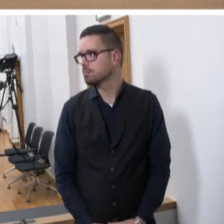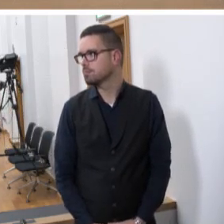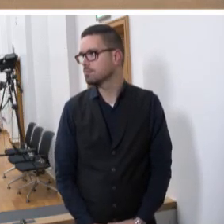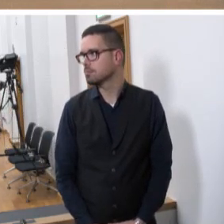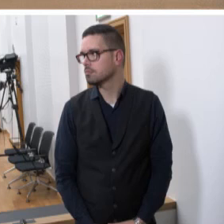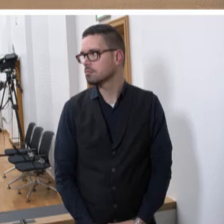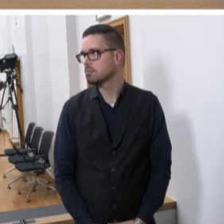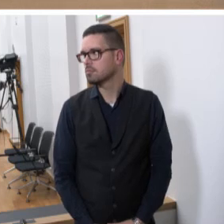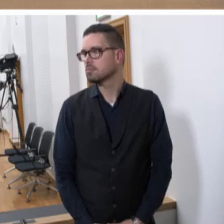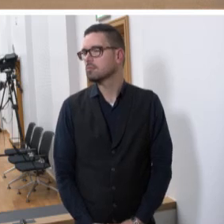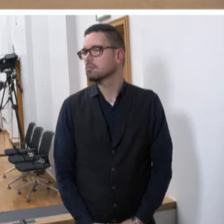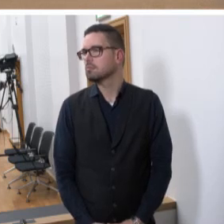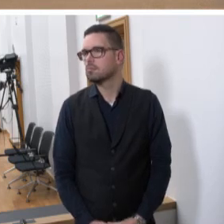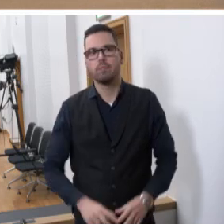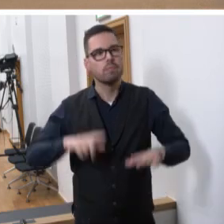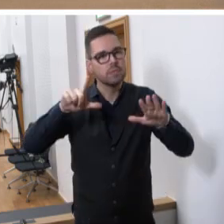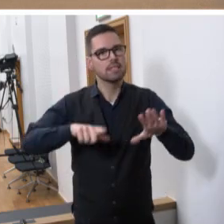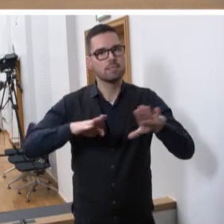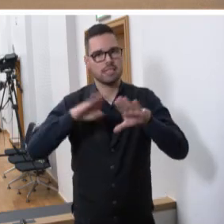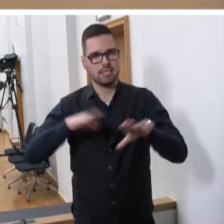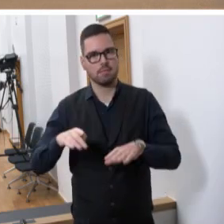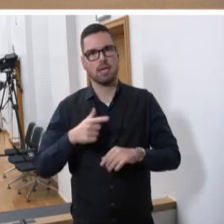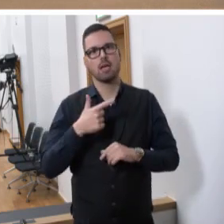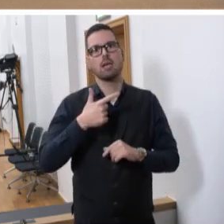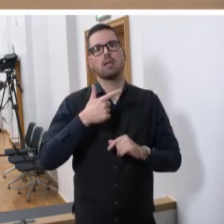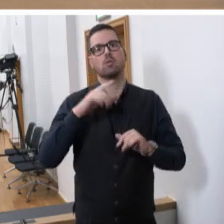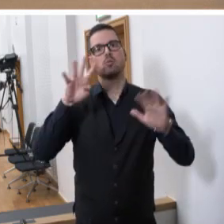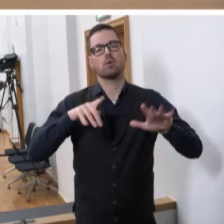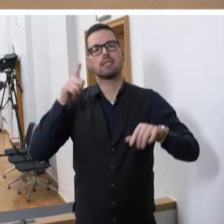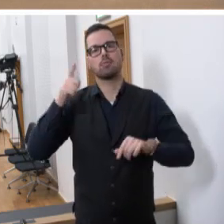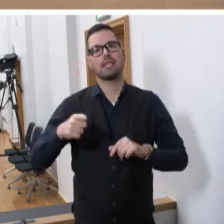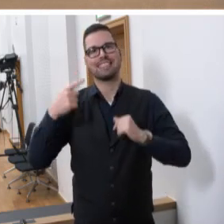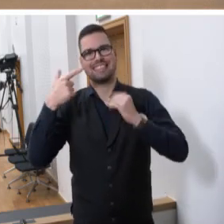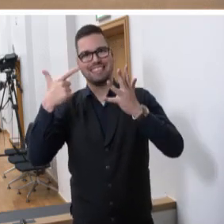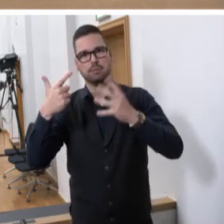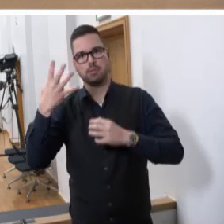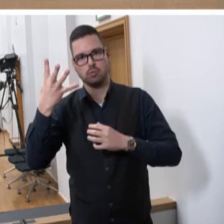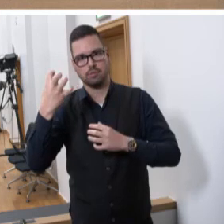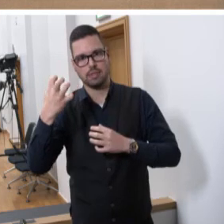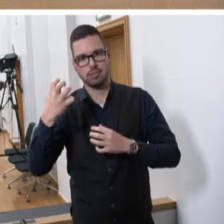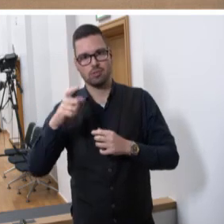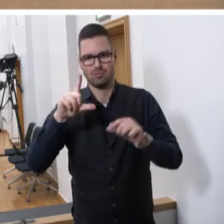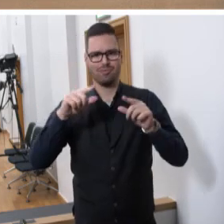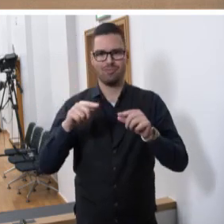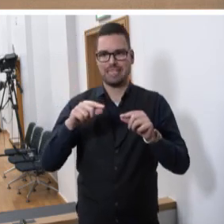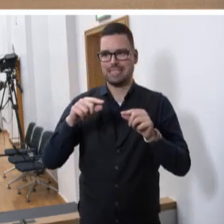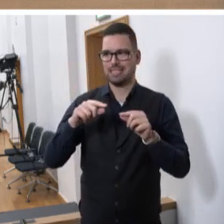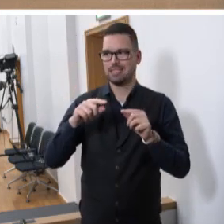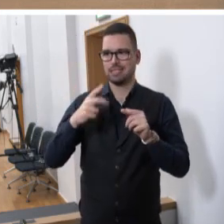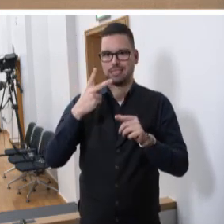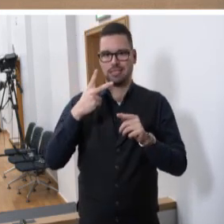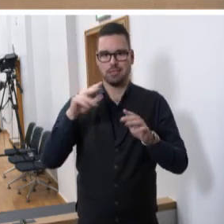War es doch der 17. Dezember 1947 und ich denke nur wenige in diesem Raum haben diesen Tag aktiv